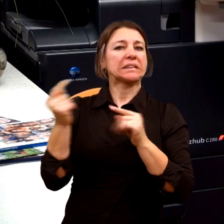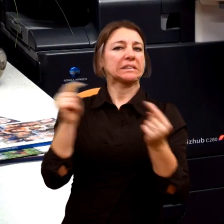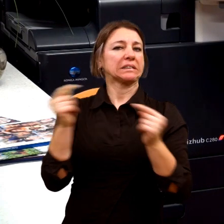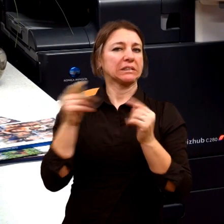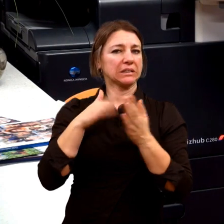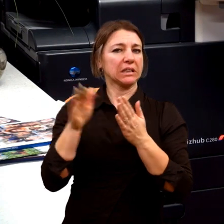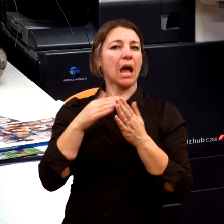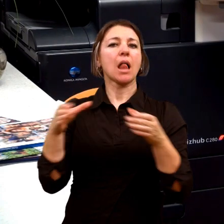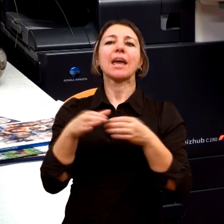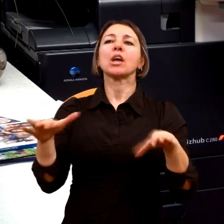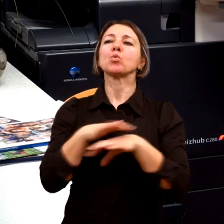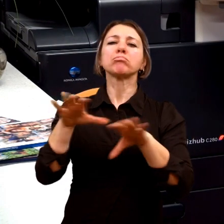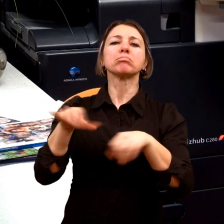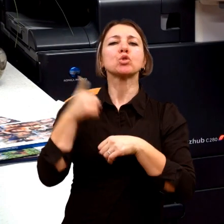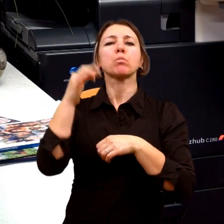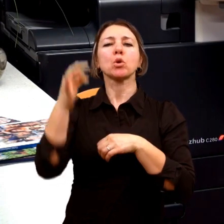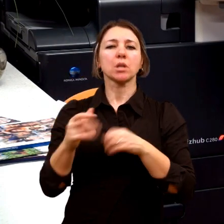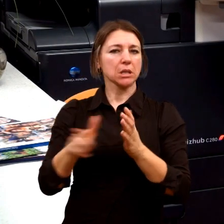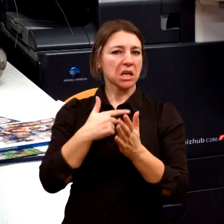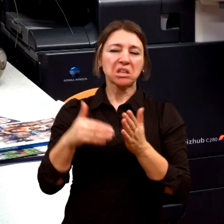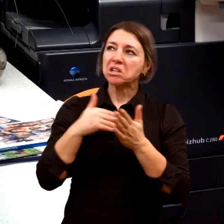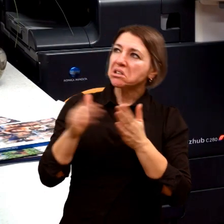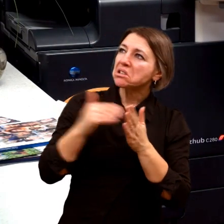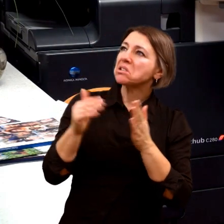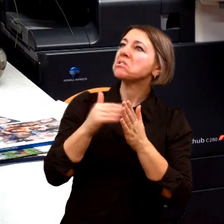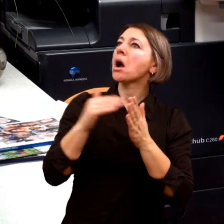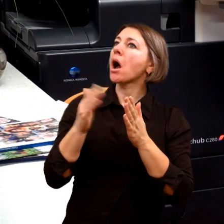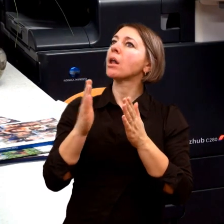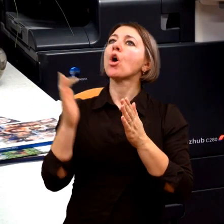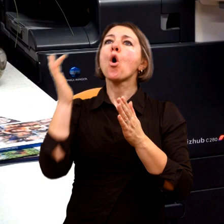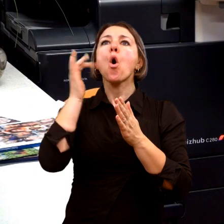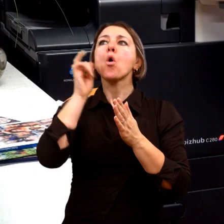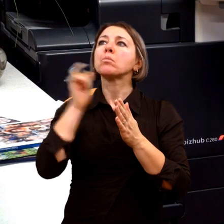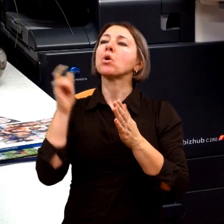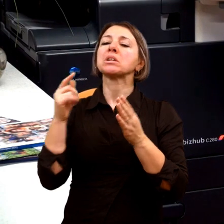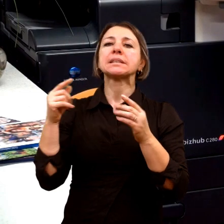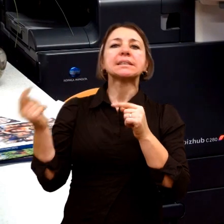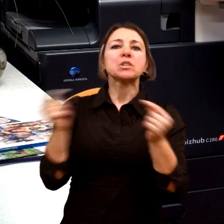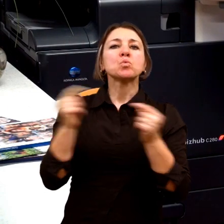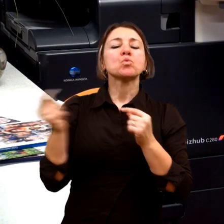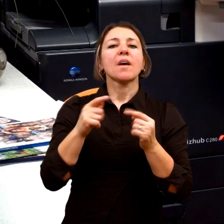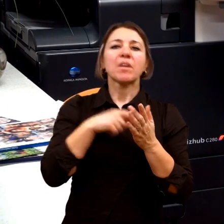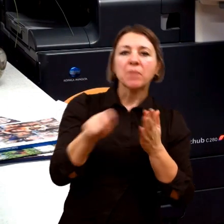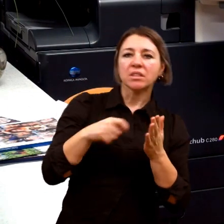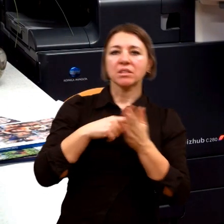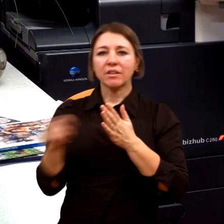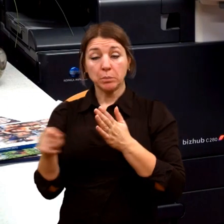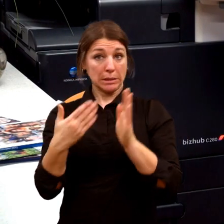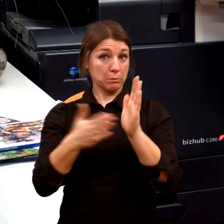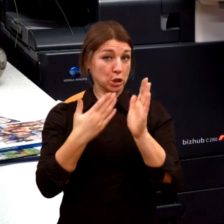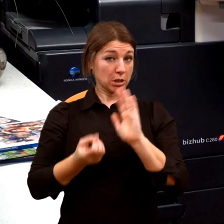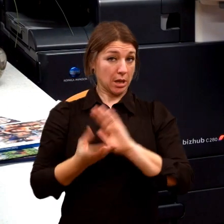A že to nejsou jako nějaký fanatici, že to jsou naprosto seriózní. Já bych uvedl příklad. Takové to